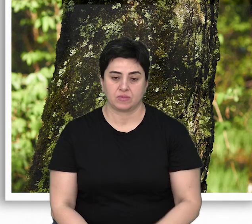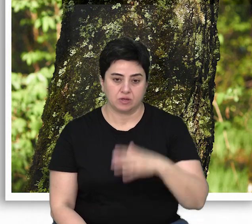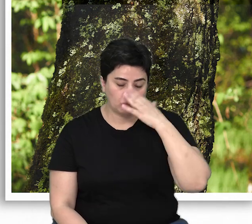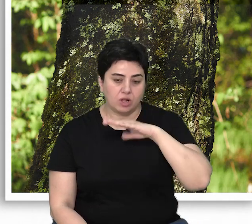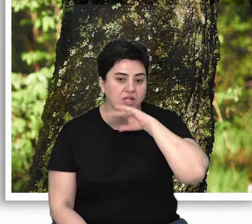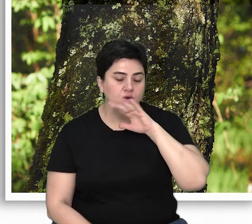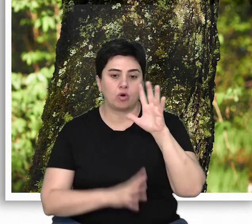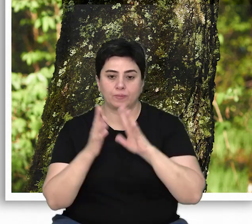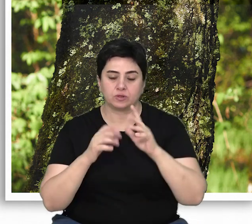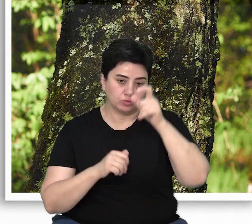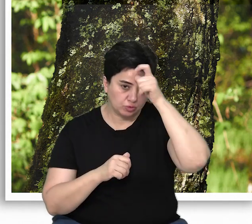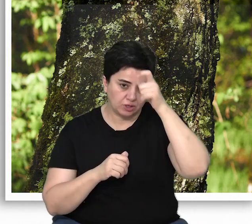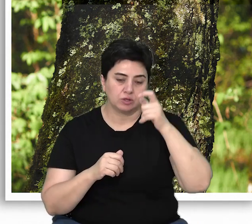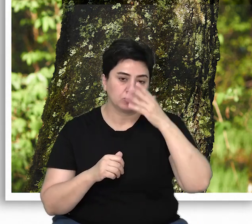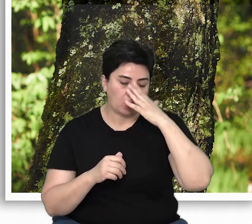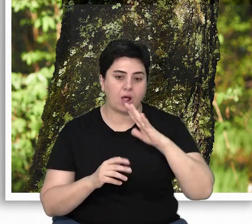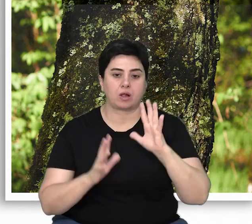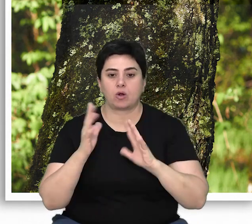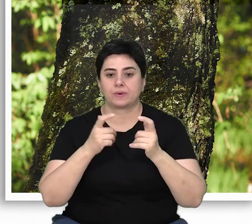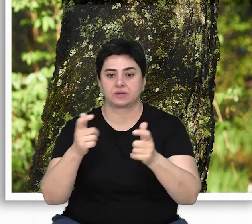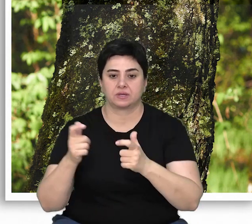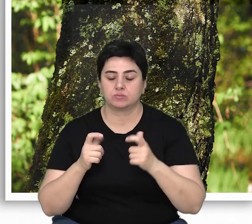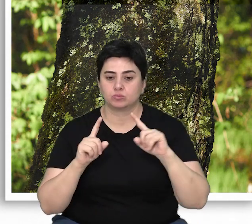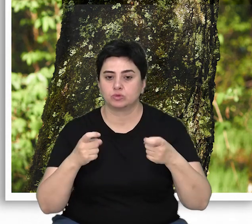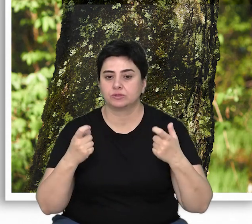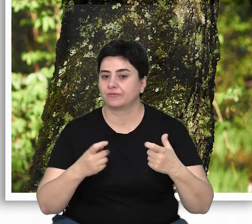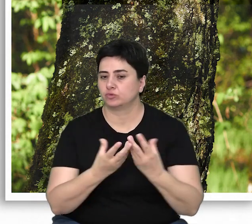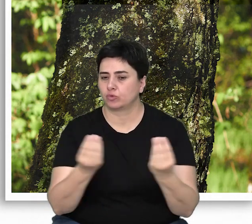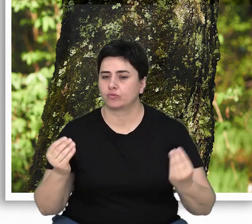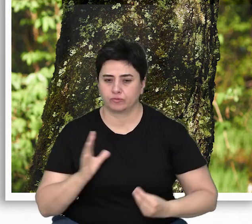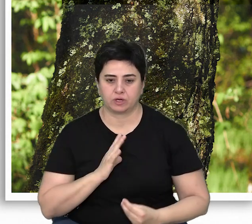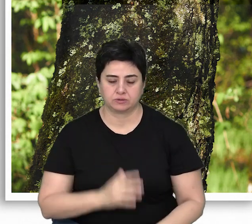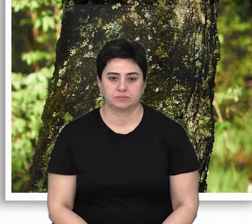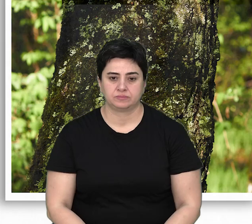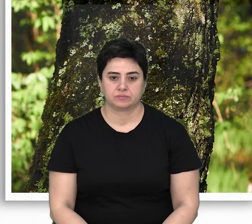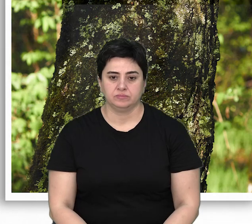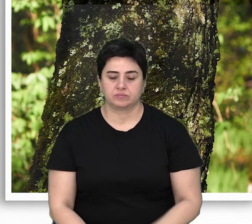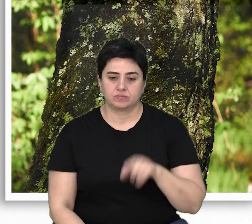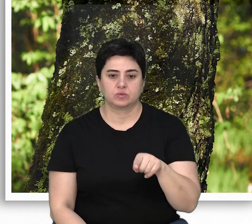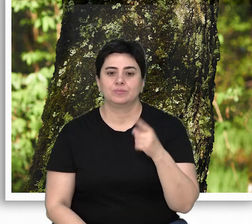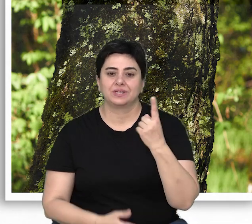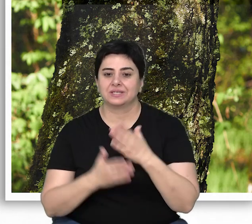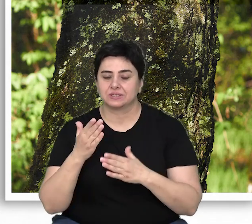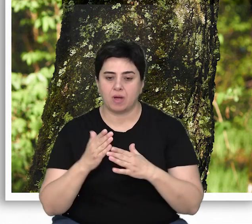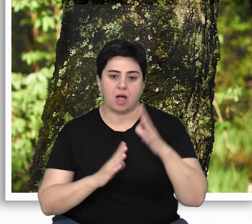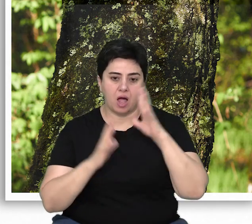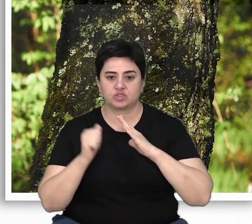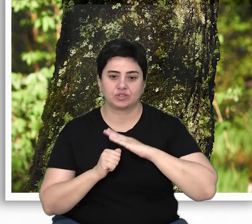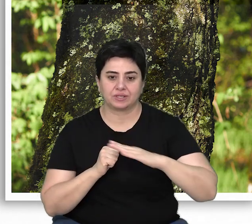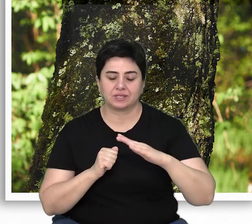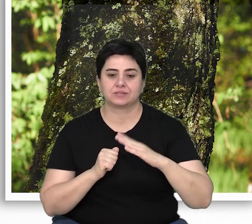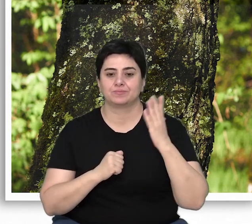Doğal yaşlı ormanlar Türkiye'nin doğal orman alanlarının bulunduğu her yerde bulunabilmektedir. Bunların bir kısmı